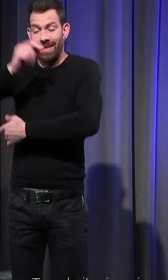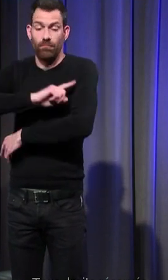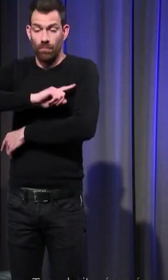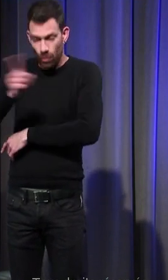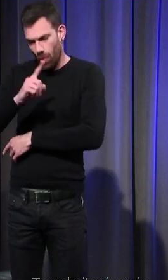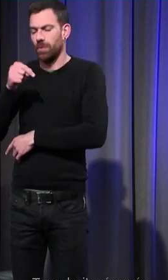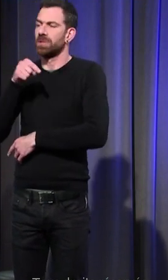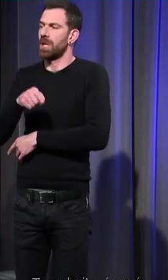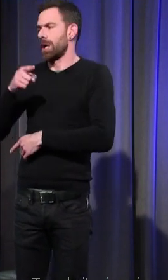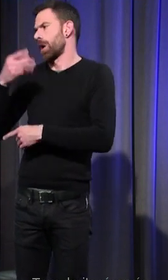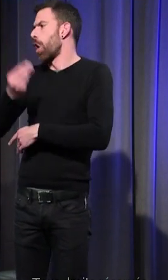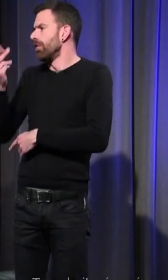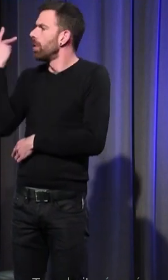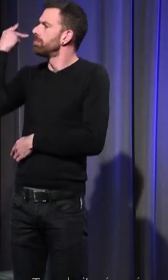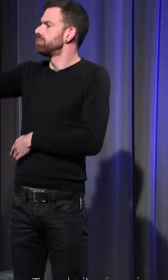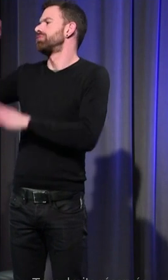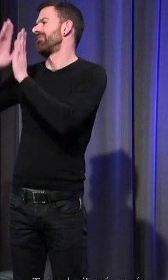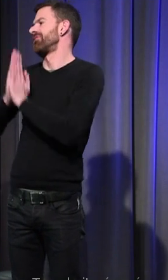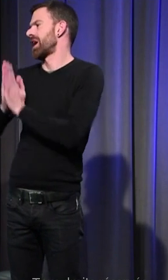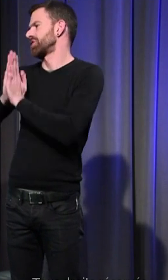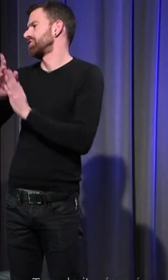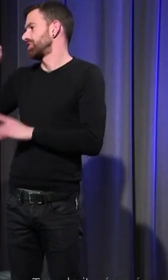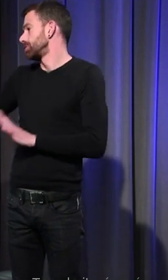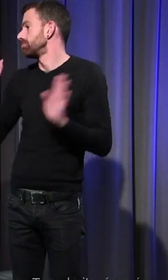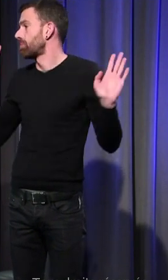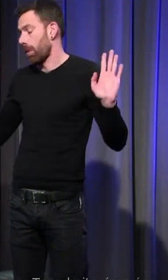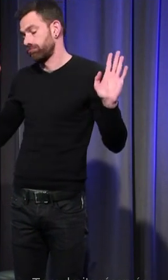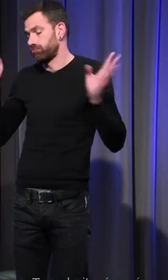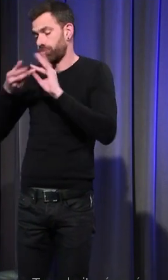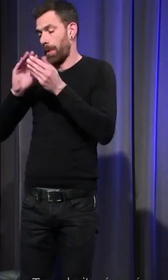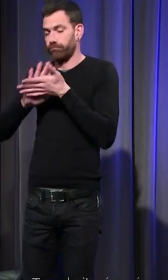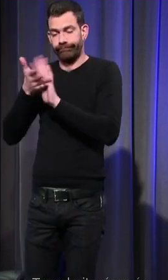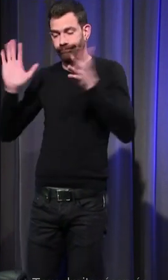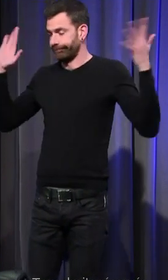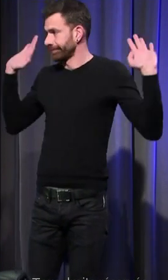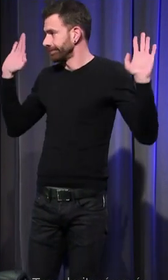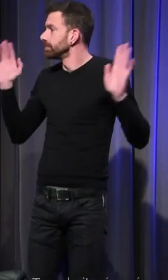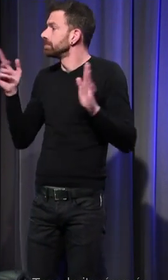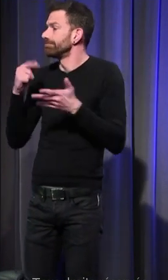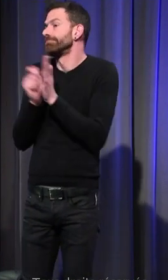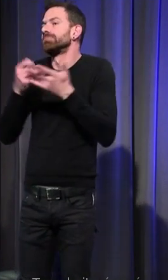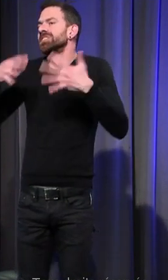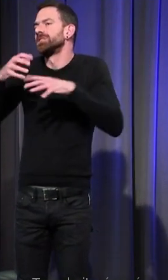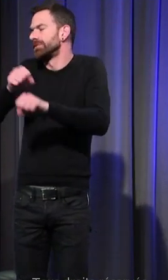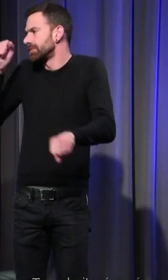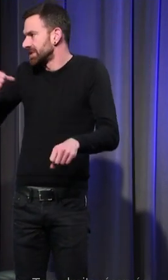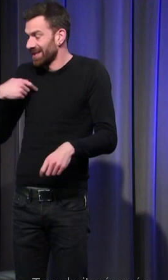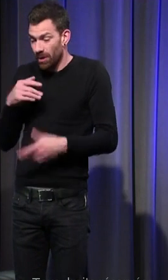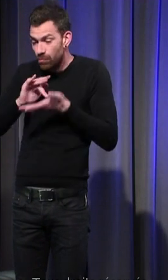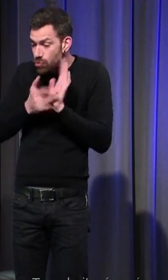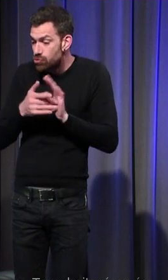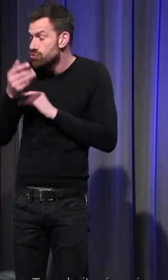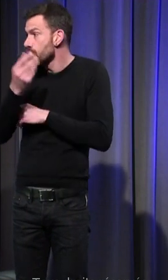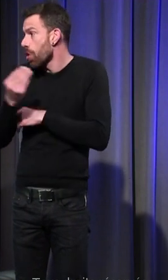ce sont des enfants de Marie comme ça on avait réglé le problème au XIXe siècle on avait du mal à croire que systématiquement tous les enfants